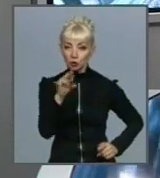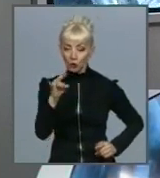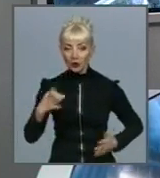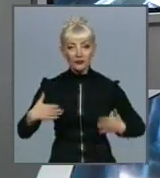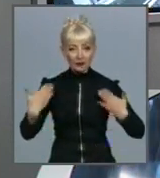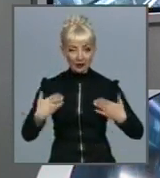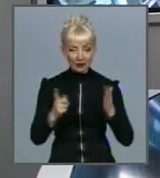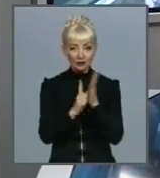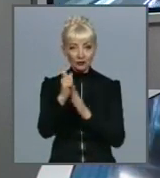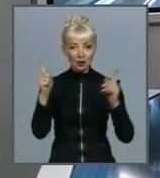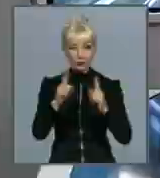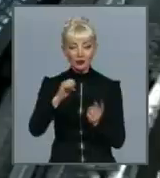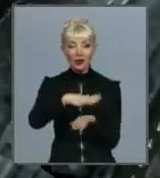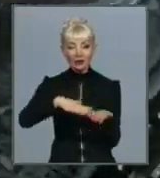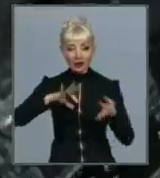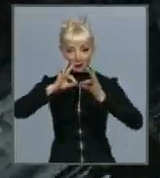коротко, а далі в деталях.